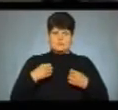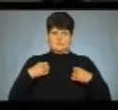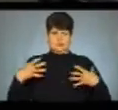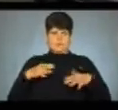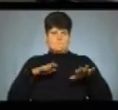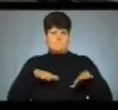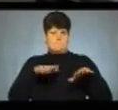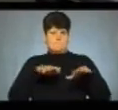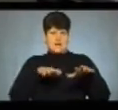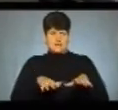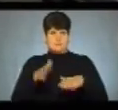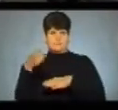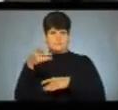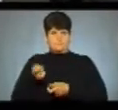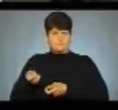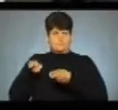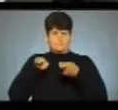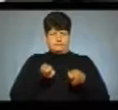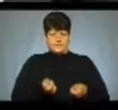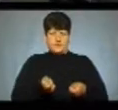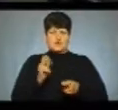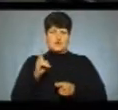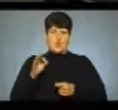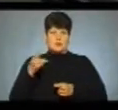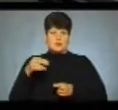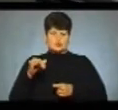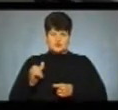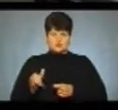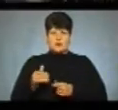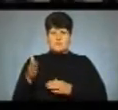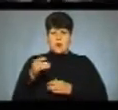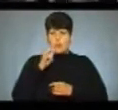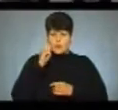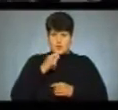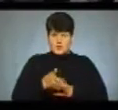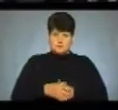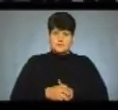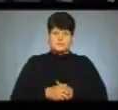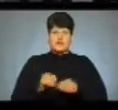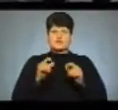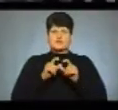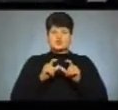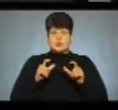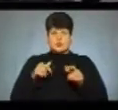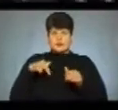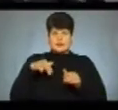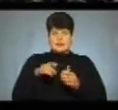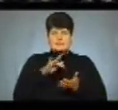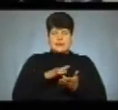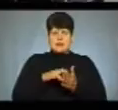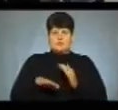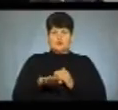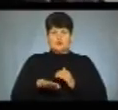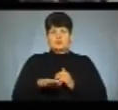маршем, вносення-виносення прапора нашого з коледжу бойового і прапору України. Від школи колона йде до центральної площі